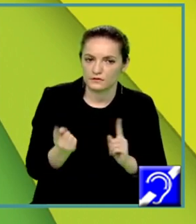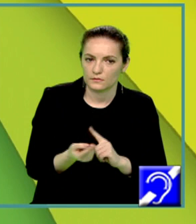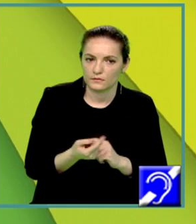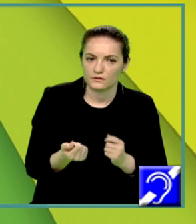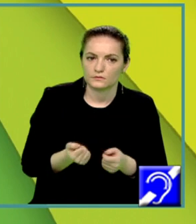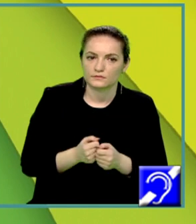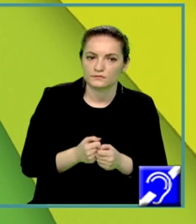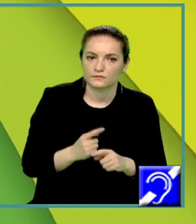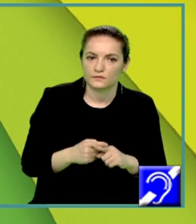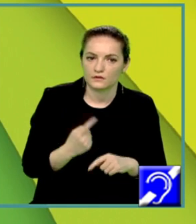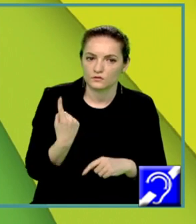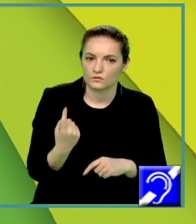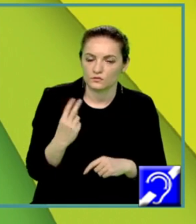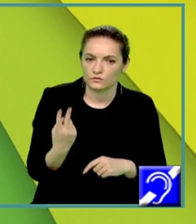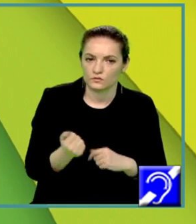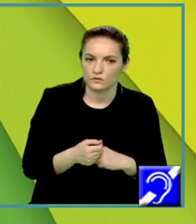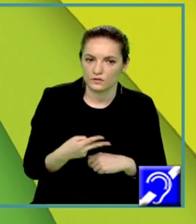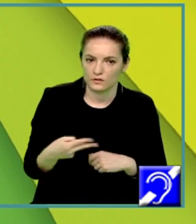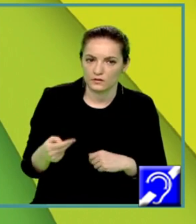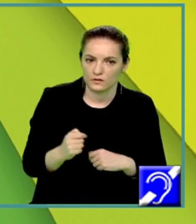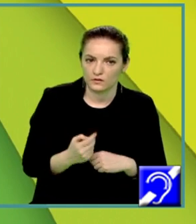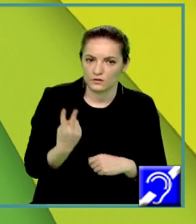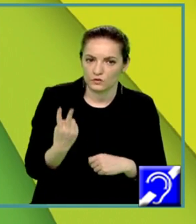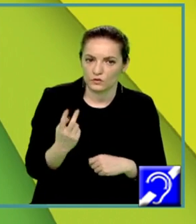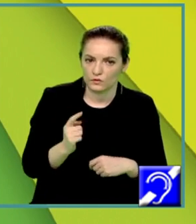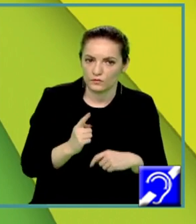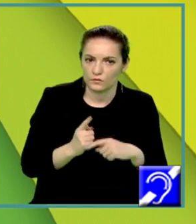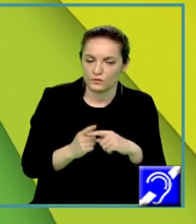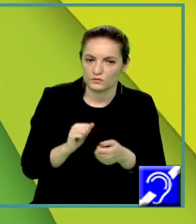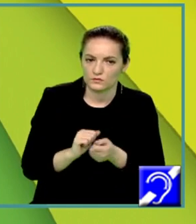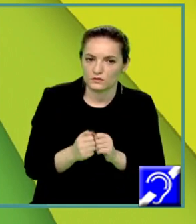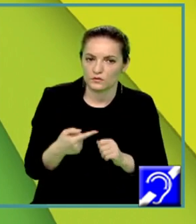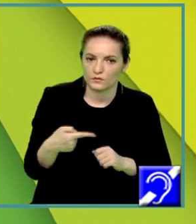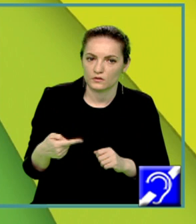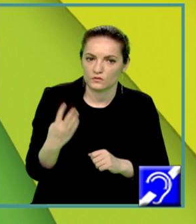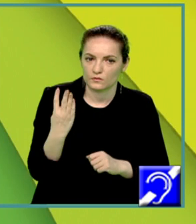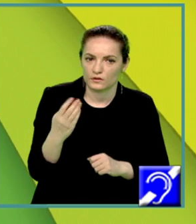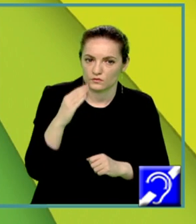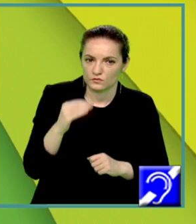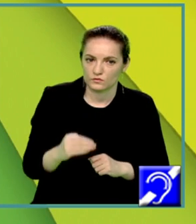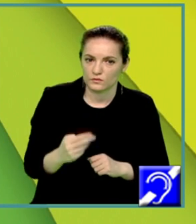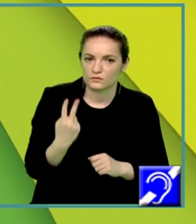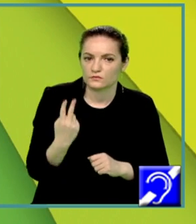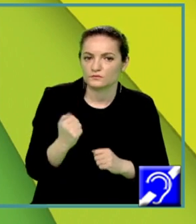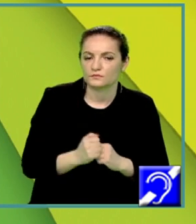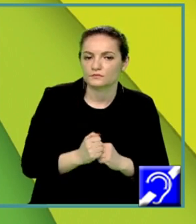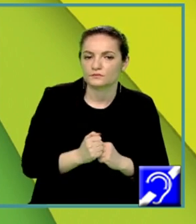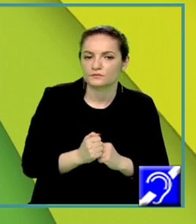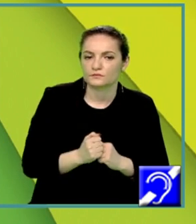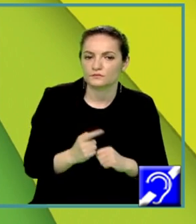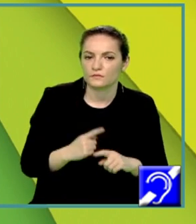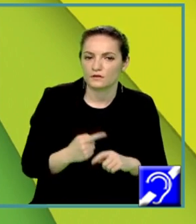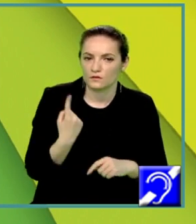Înlocuim x12 este egal cu 2 plus sau minus 4 supra 2. Și avem